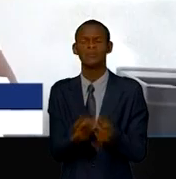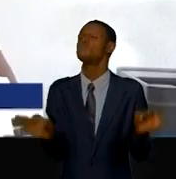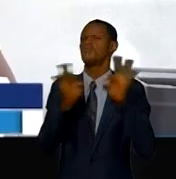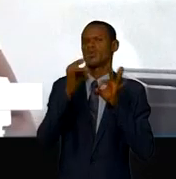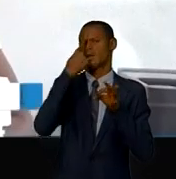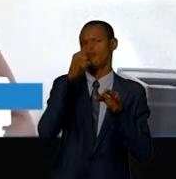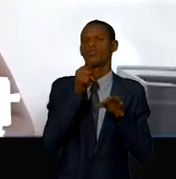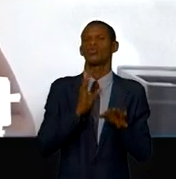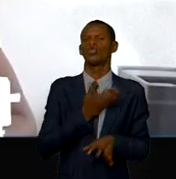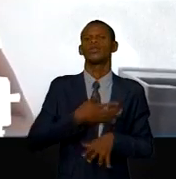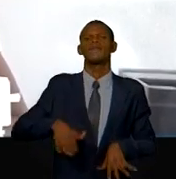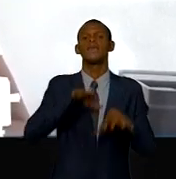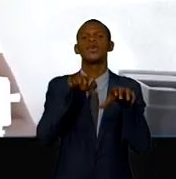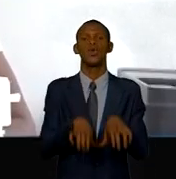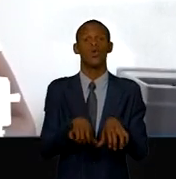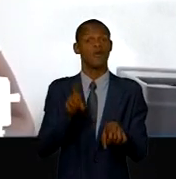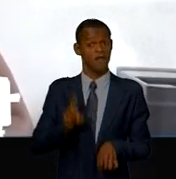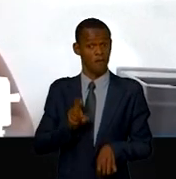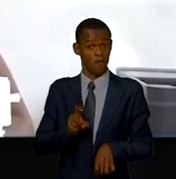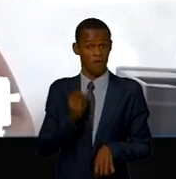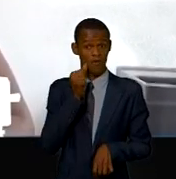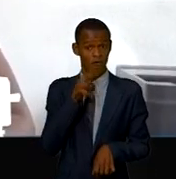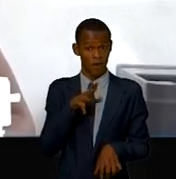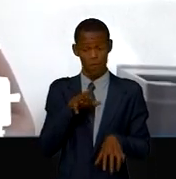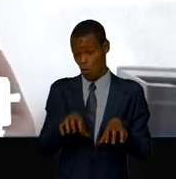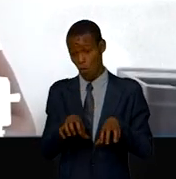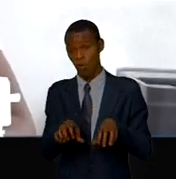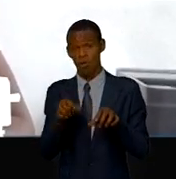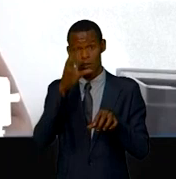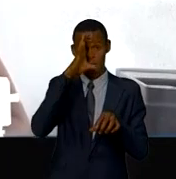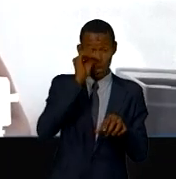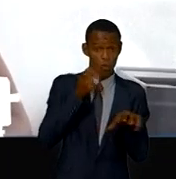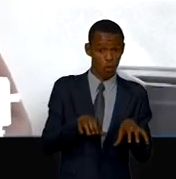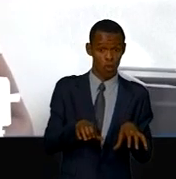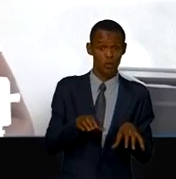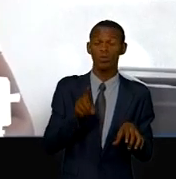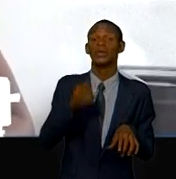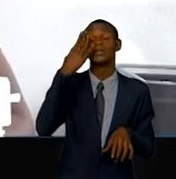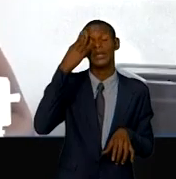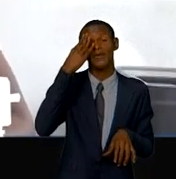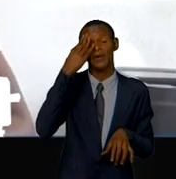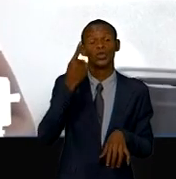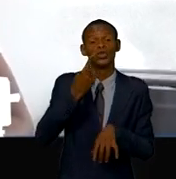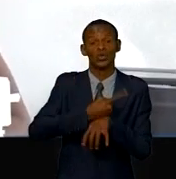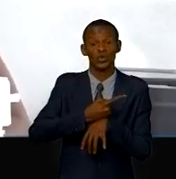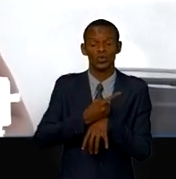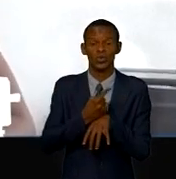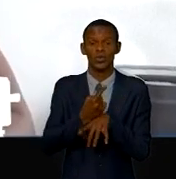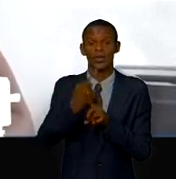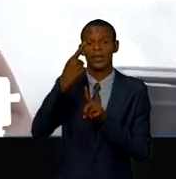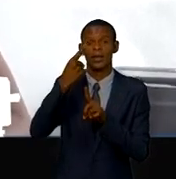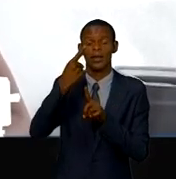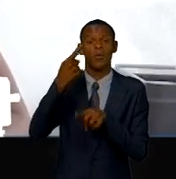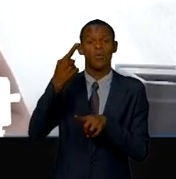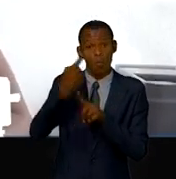il faudrait que les Congolais et les Congolais s'approprient justement le thème du 8 mars non pas seulement pour le mois de mars mais tout simplement